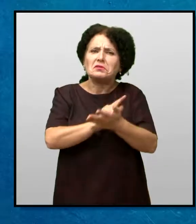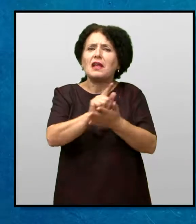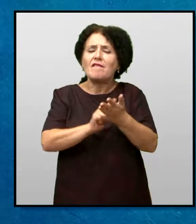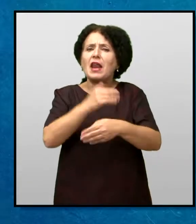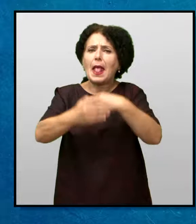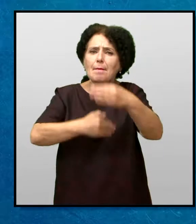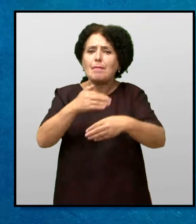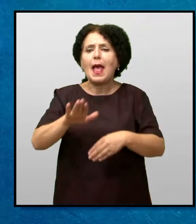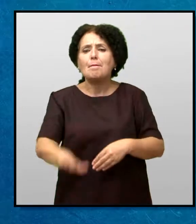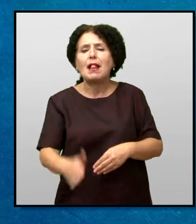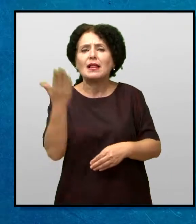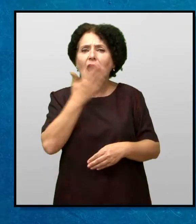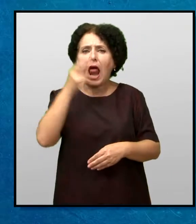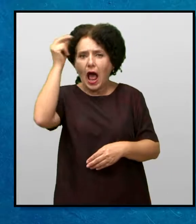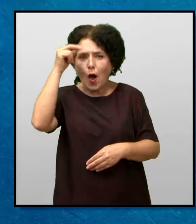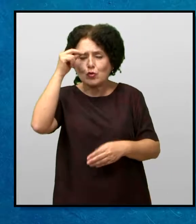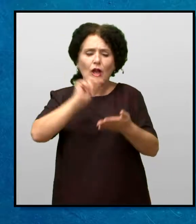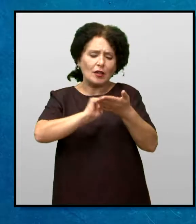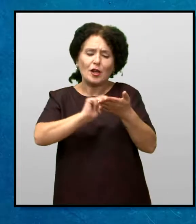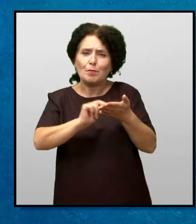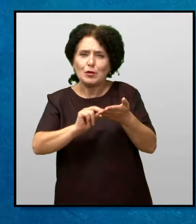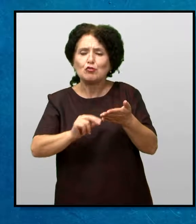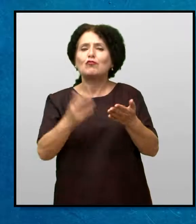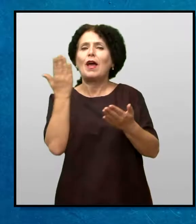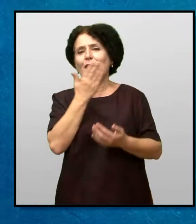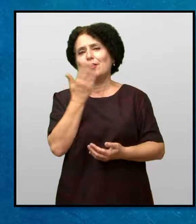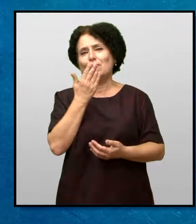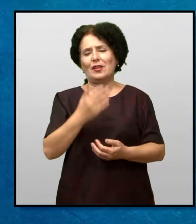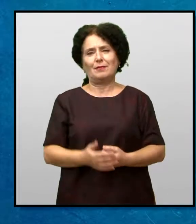време А Мери научи да чита и пишува